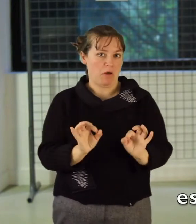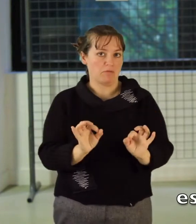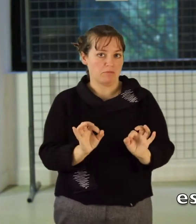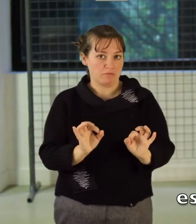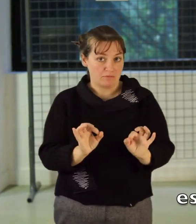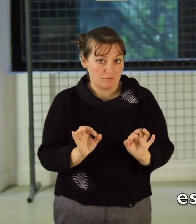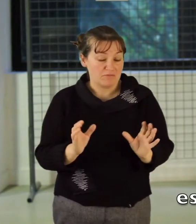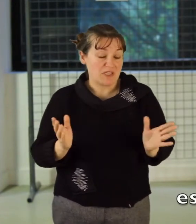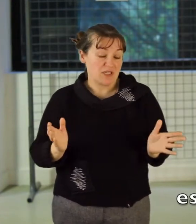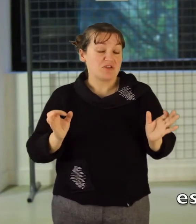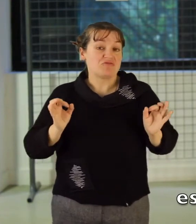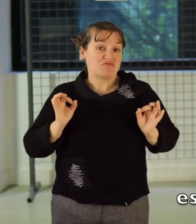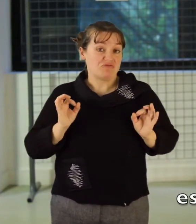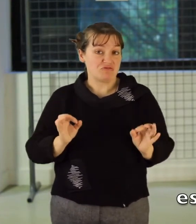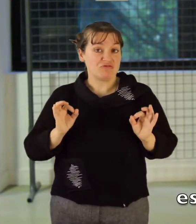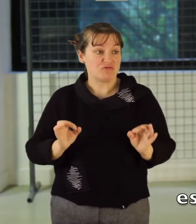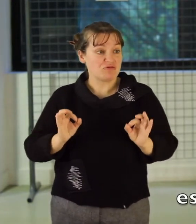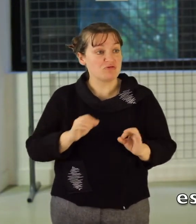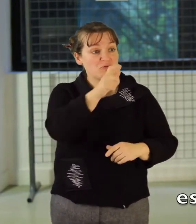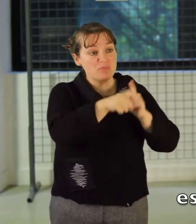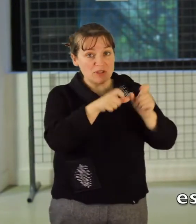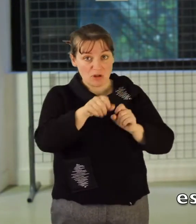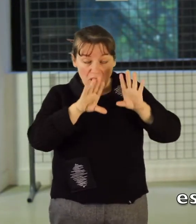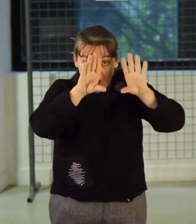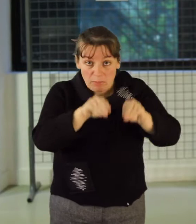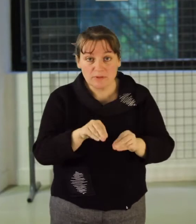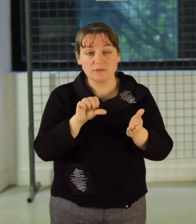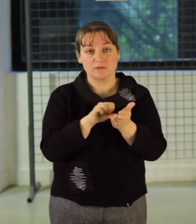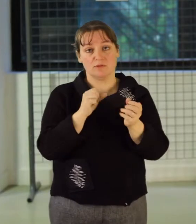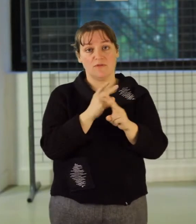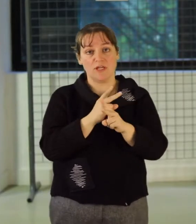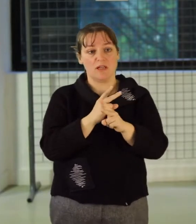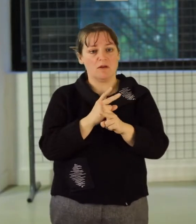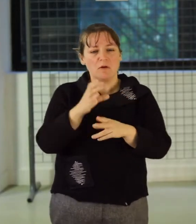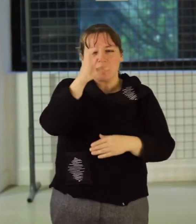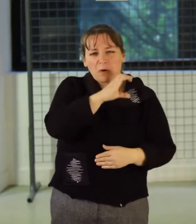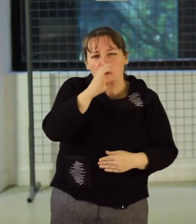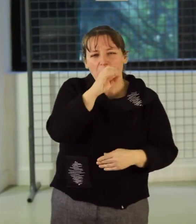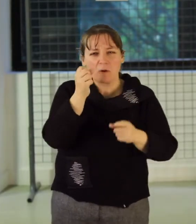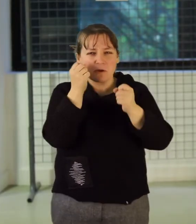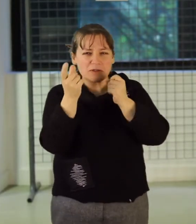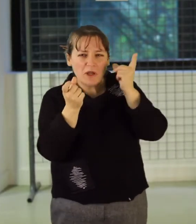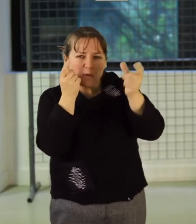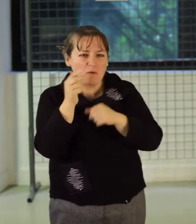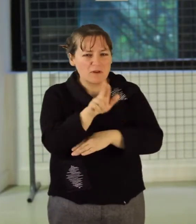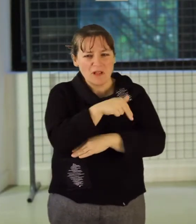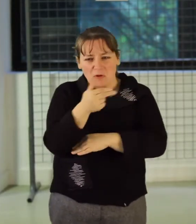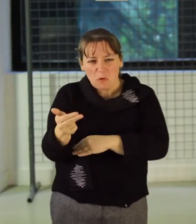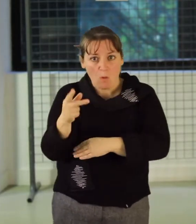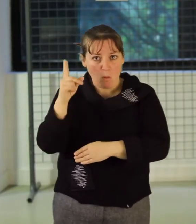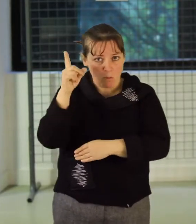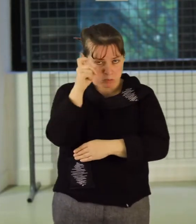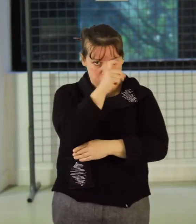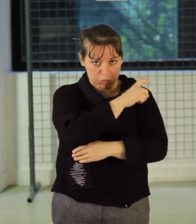soient des espaces de vulgarisation destinés au public sur la nature en ville parce que souvent on croit